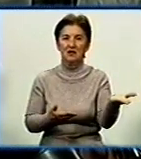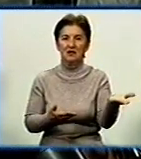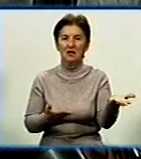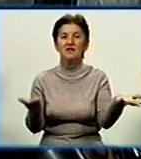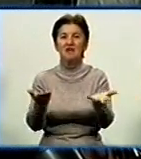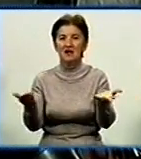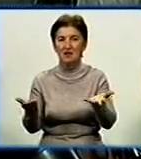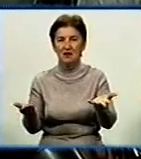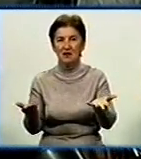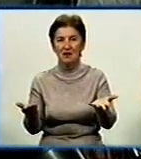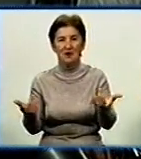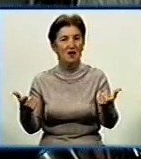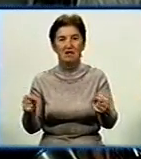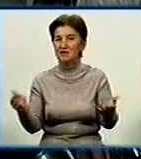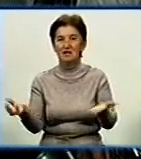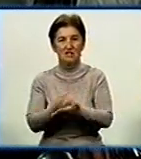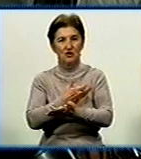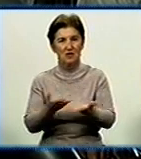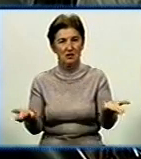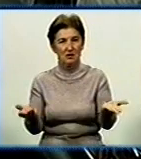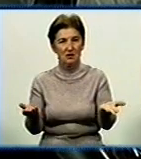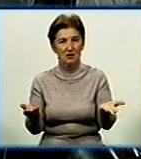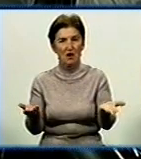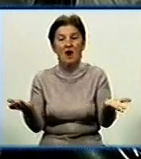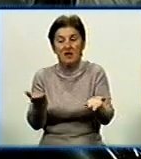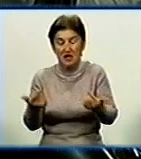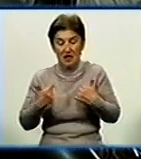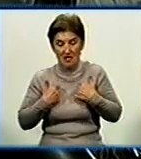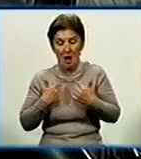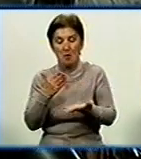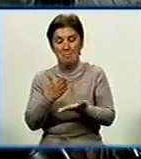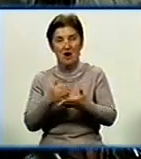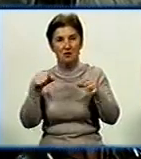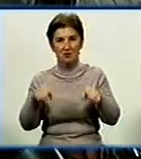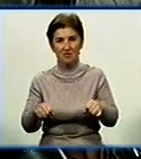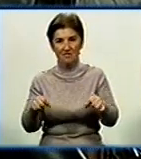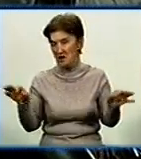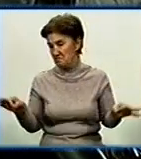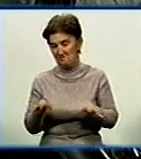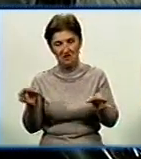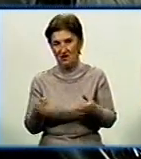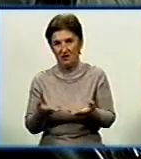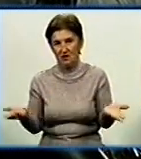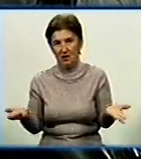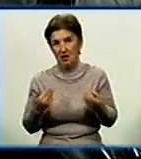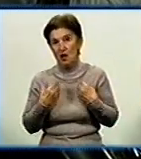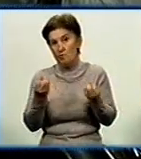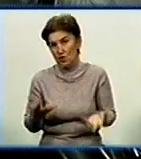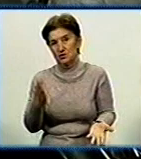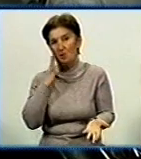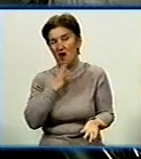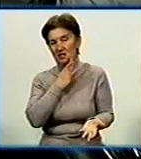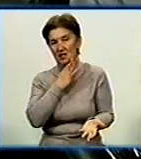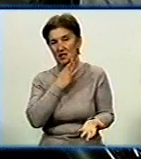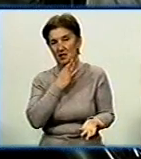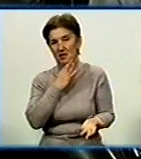матері, ви ніде не знайдете, які маю я права, наприклад. А ніякі, я просто мати, яка